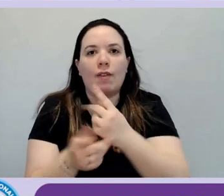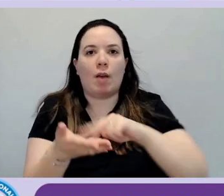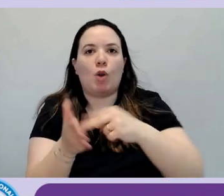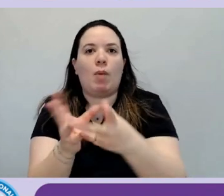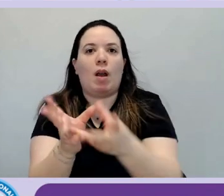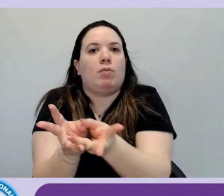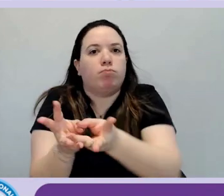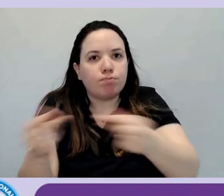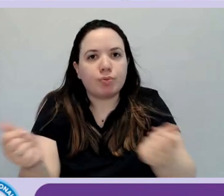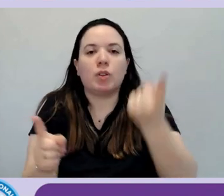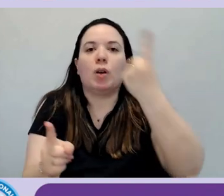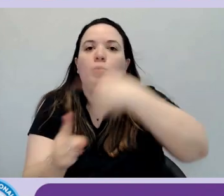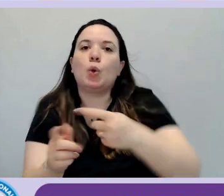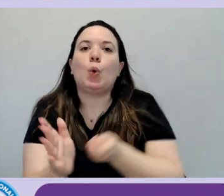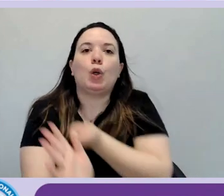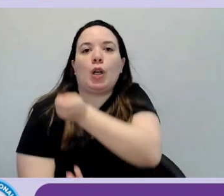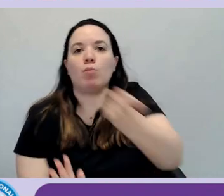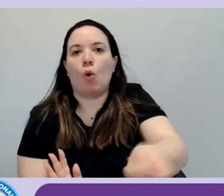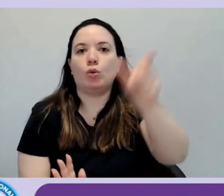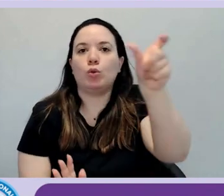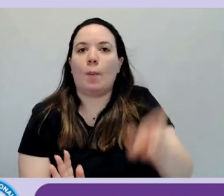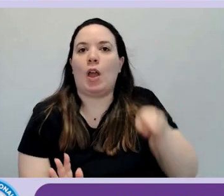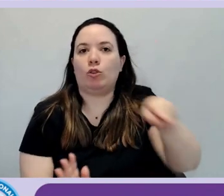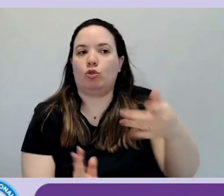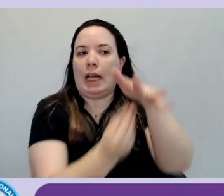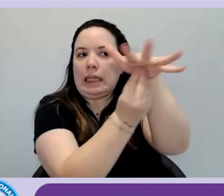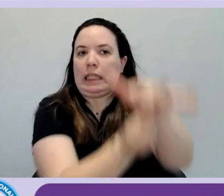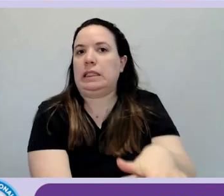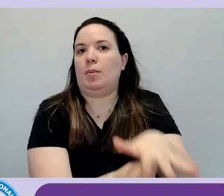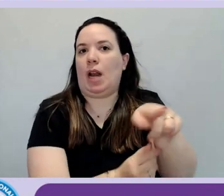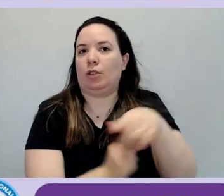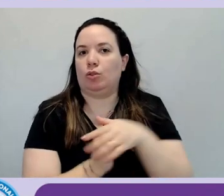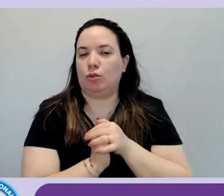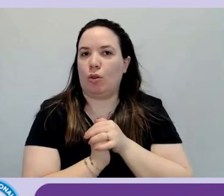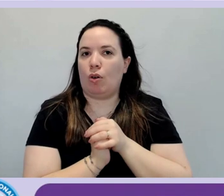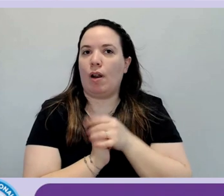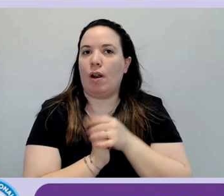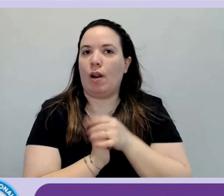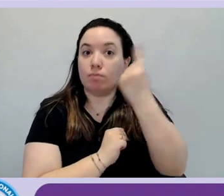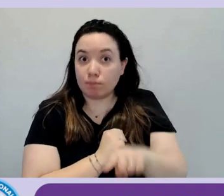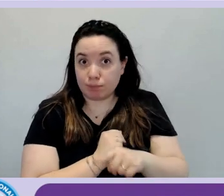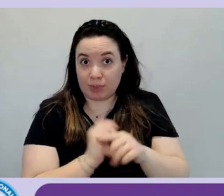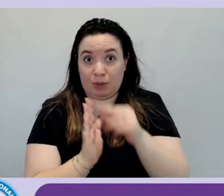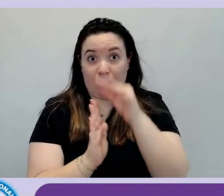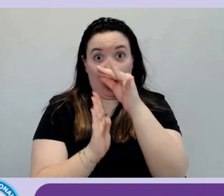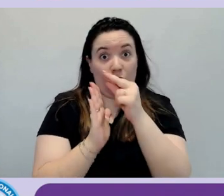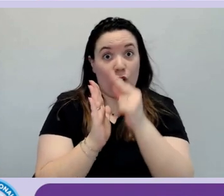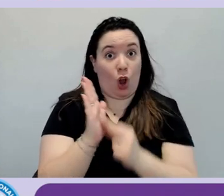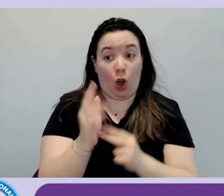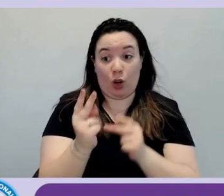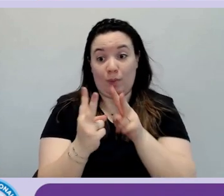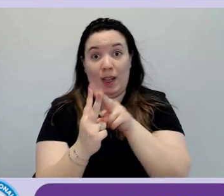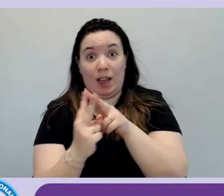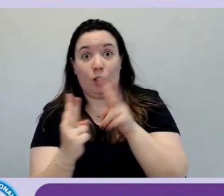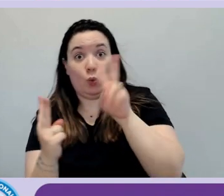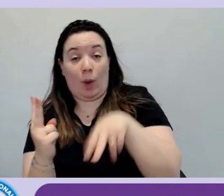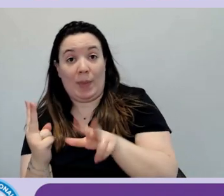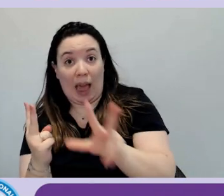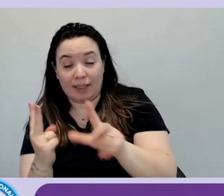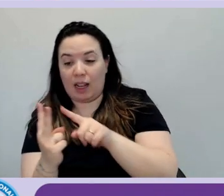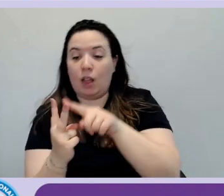con disabilità che ha subito discriminazione. Quindi queste due norme del 2003 e del 2006 di fatto hanno